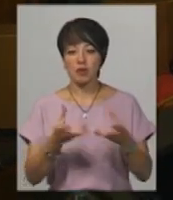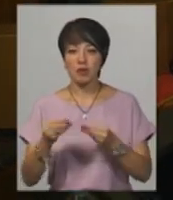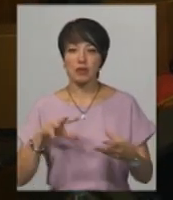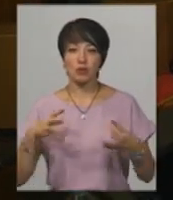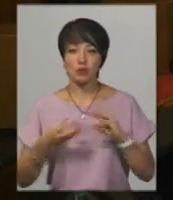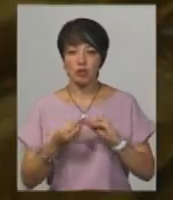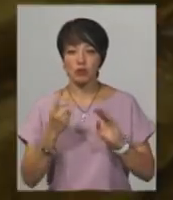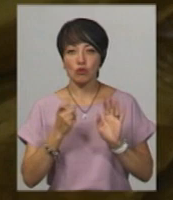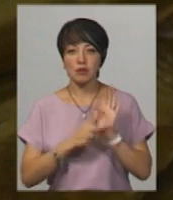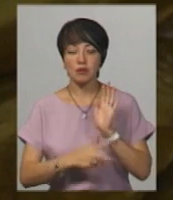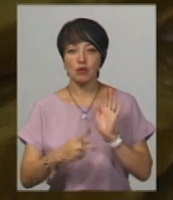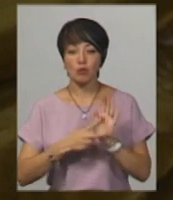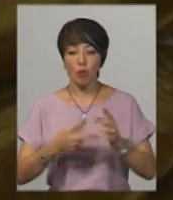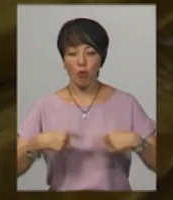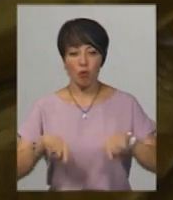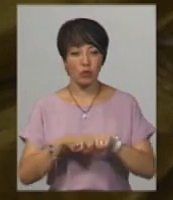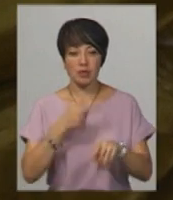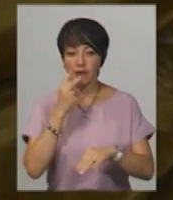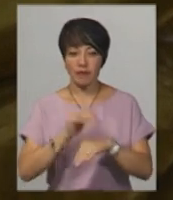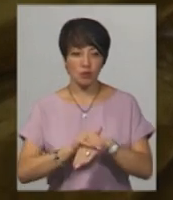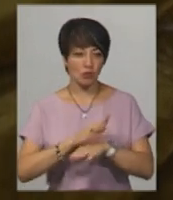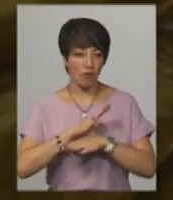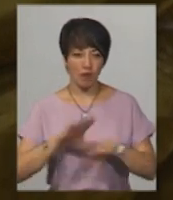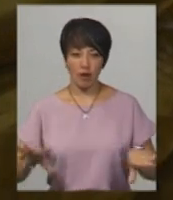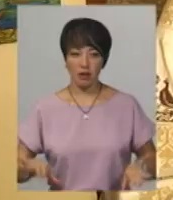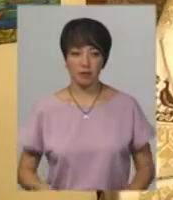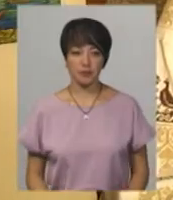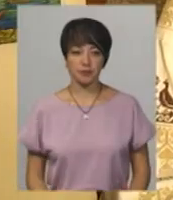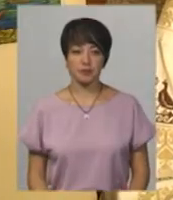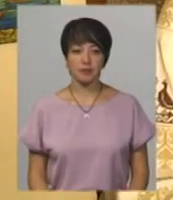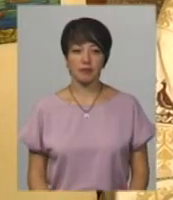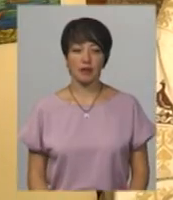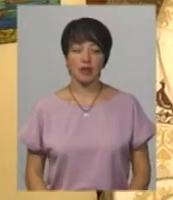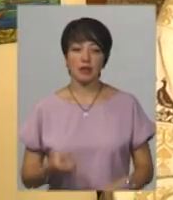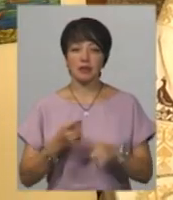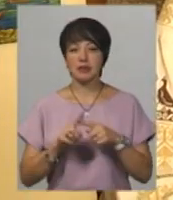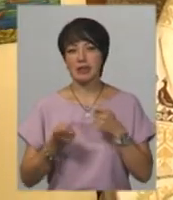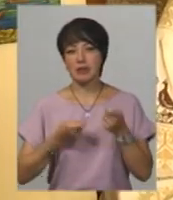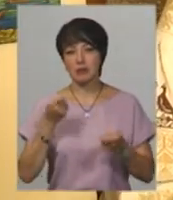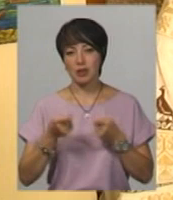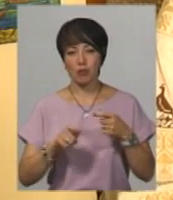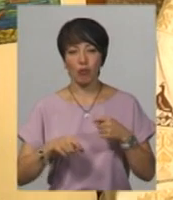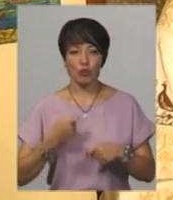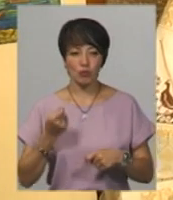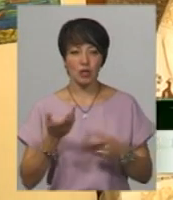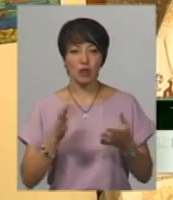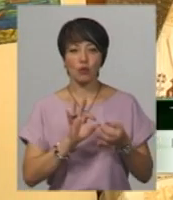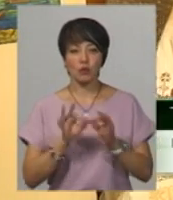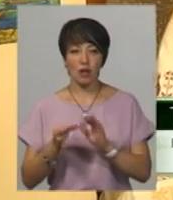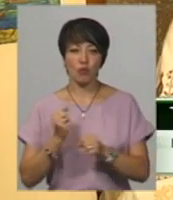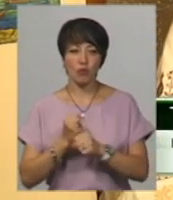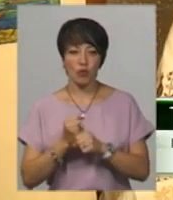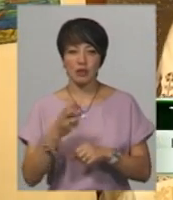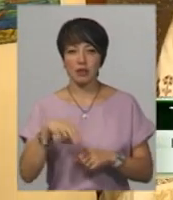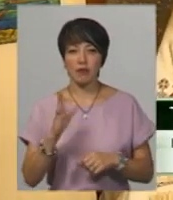виборів на 187-му окрузі, не зафіксували, додає Тетяна Калюжна. В принципі, це дрібні порушення, які ускладнюють роботу